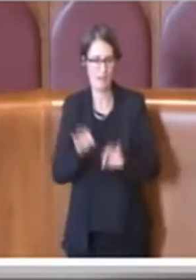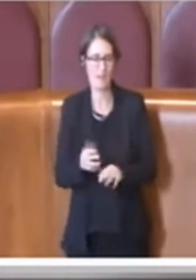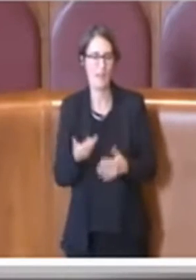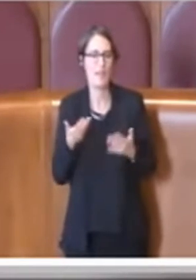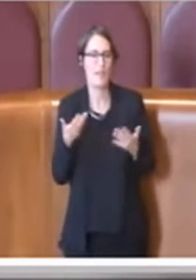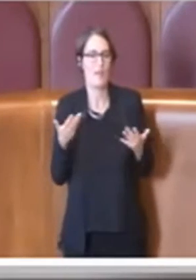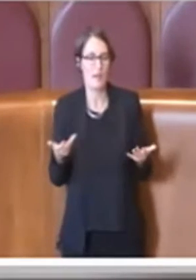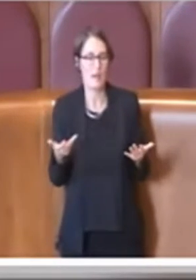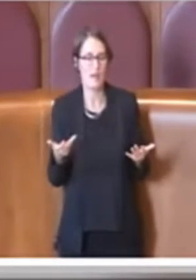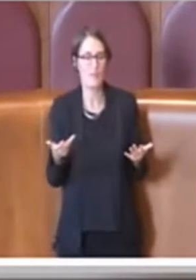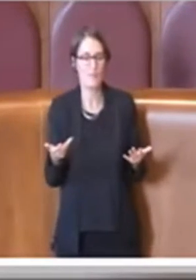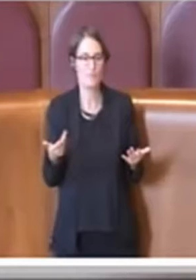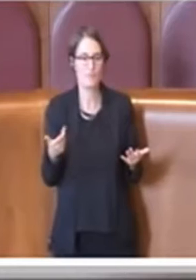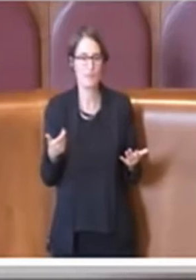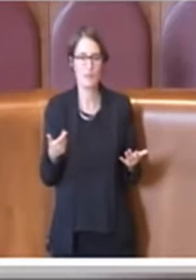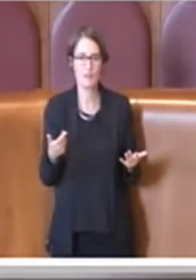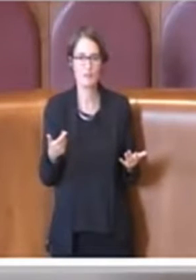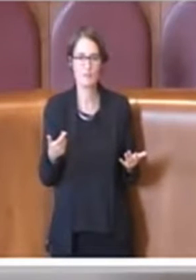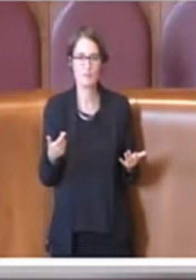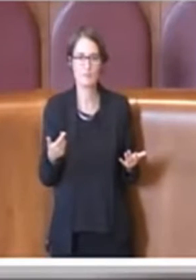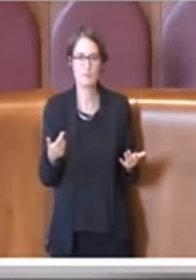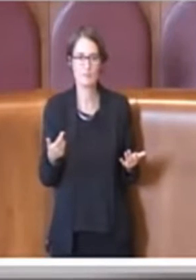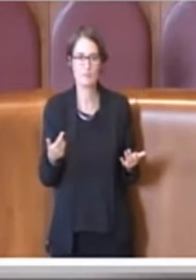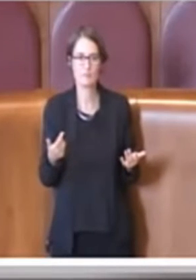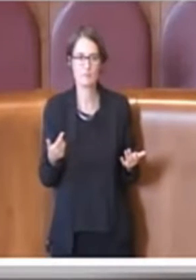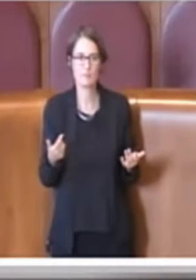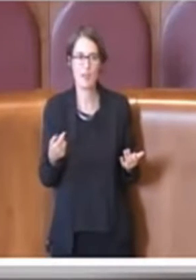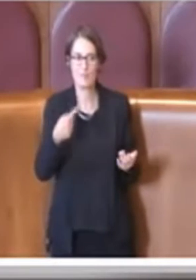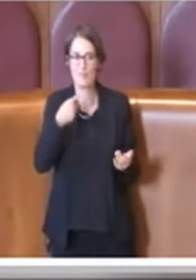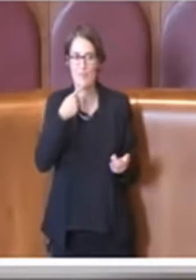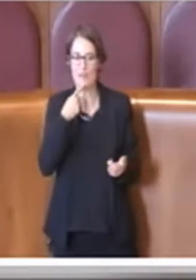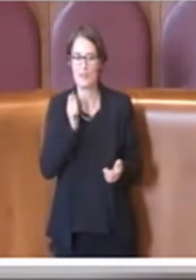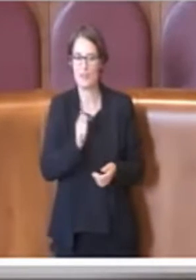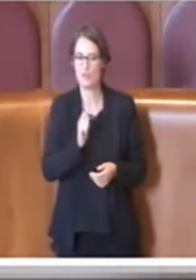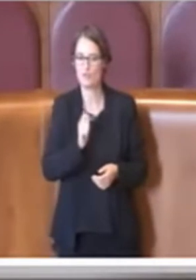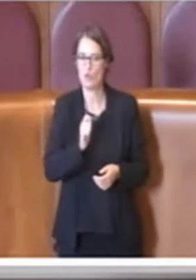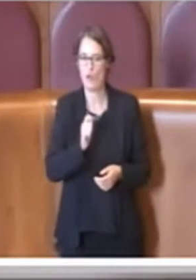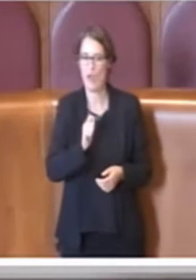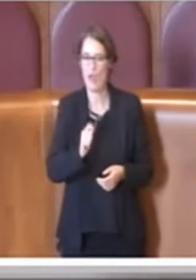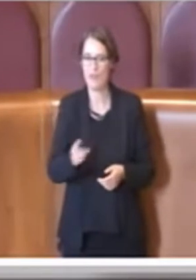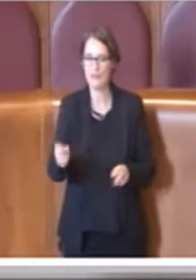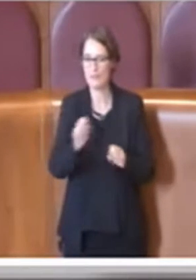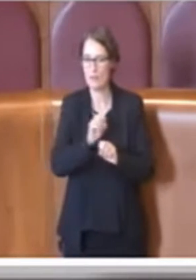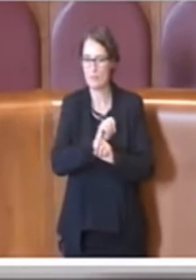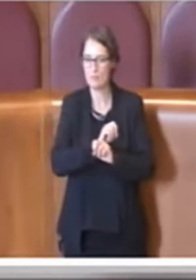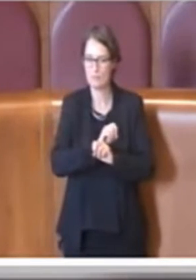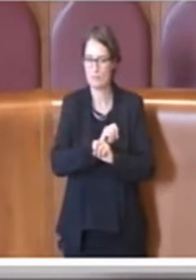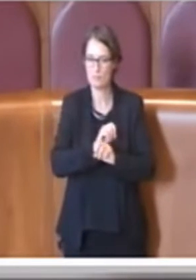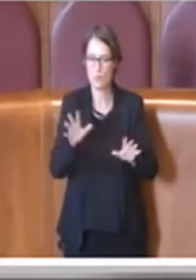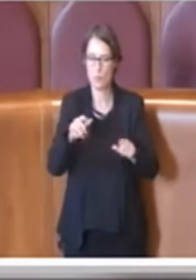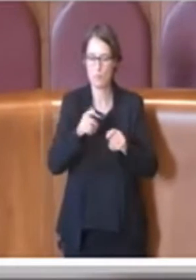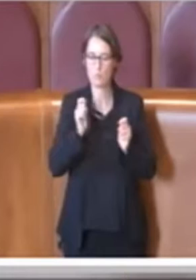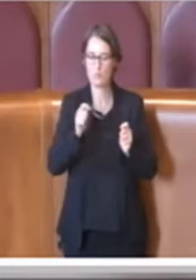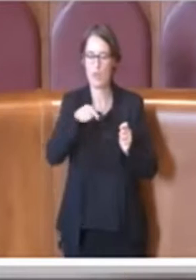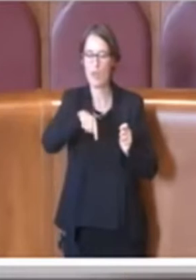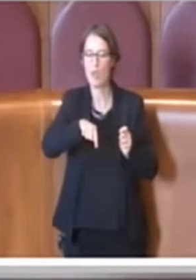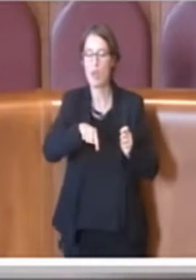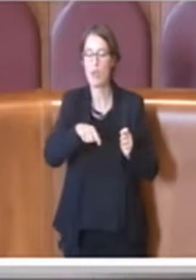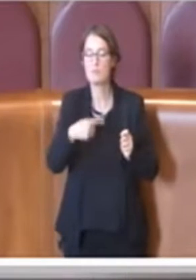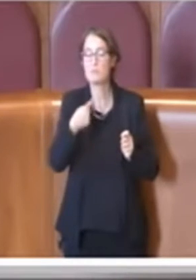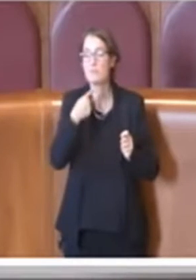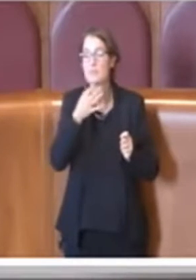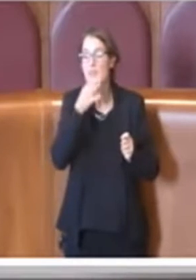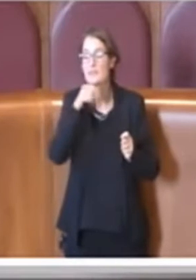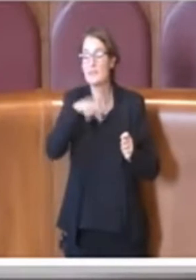autori di questo fantastico scoop giornalistico, significava che in Italia non ci sarebbero dovuti essere eventi